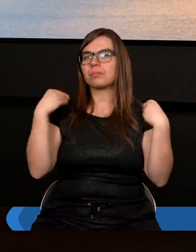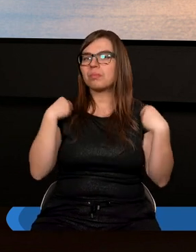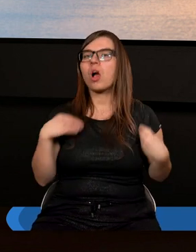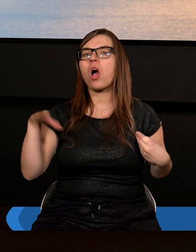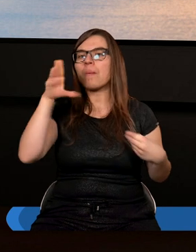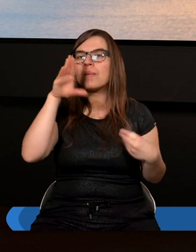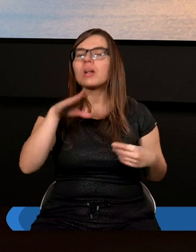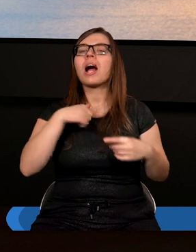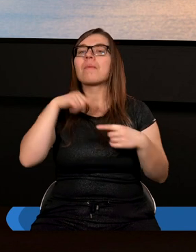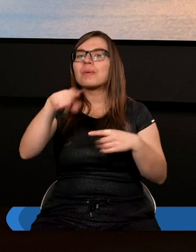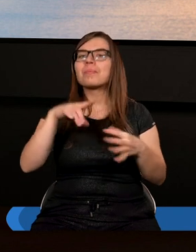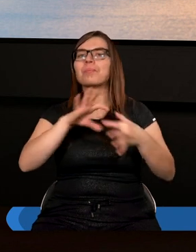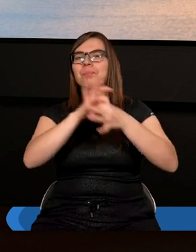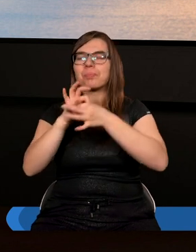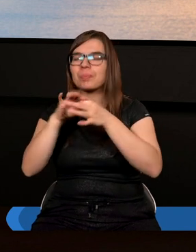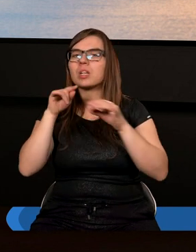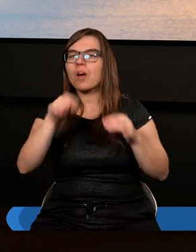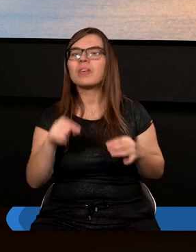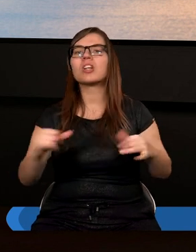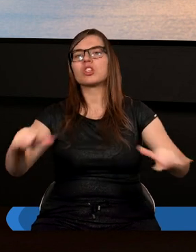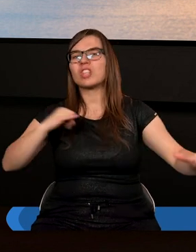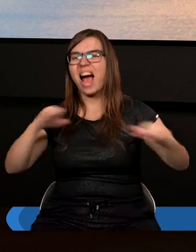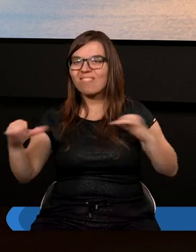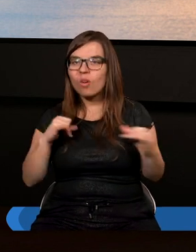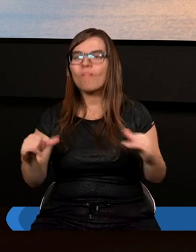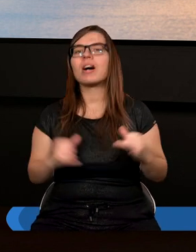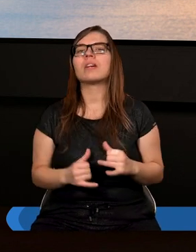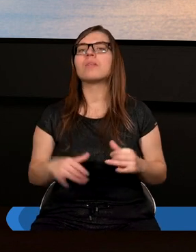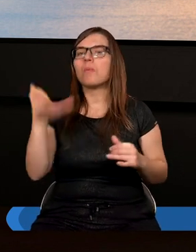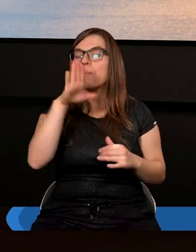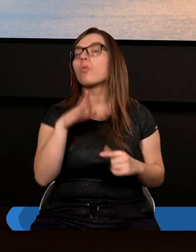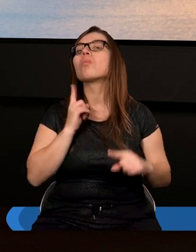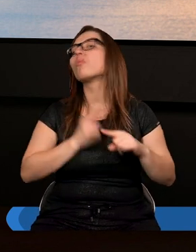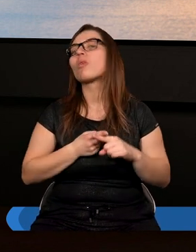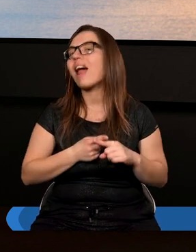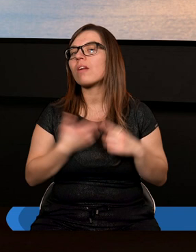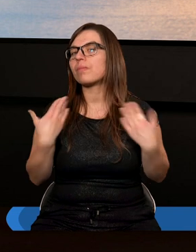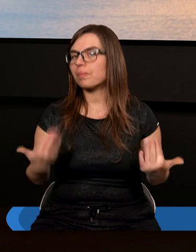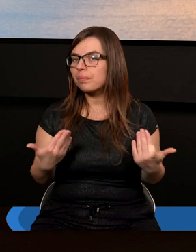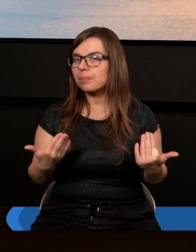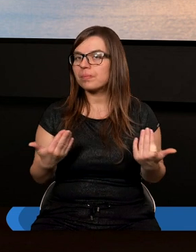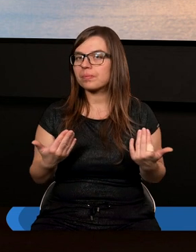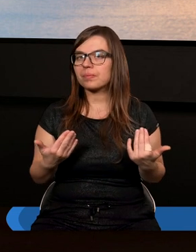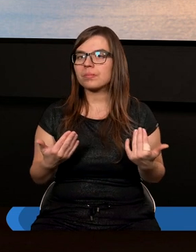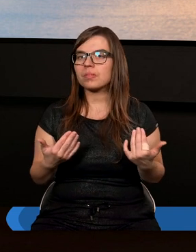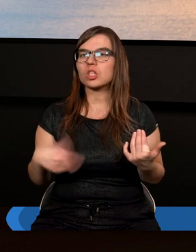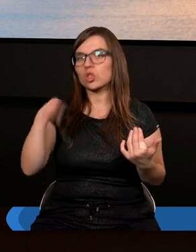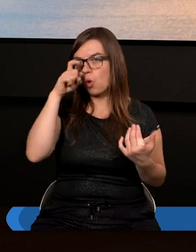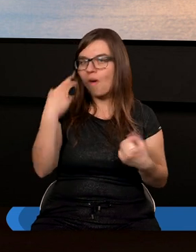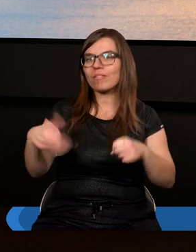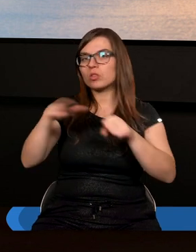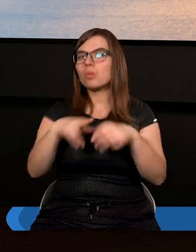zarządzać, szafować, Bóg postanowił, że człowiek, który